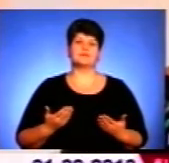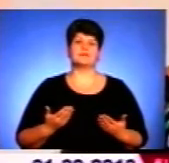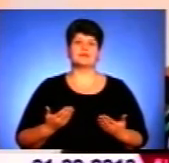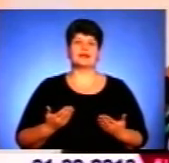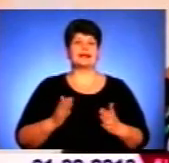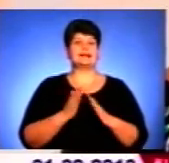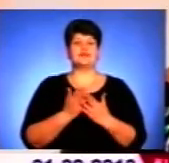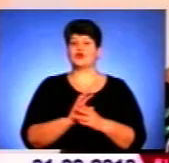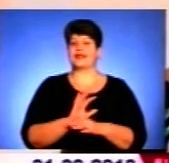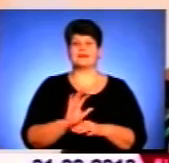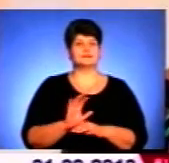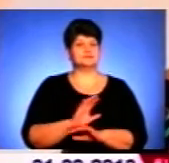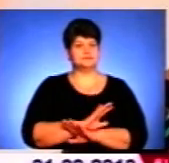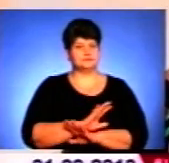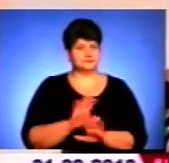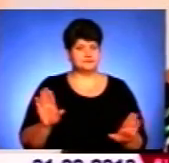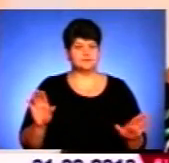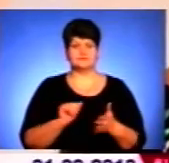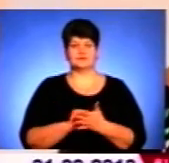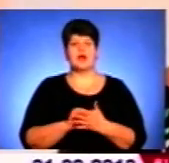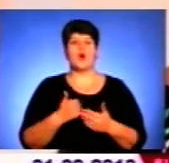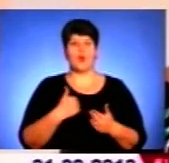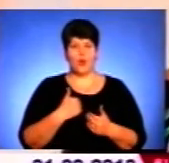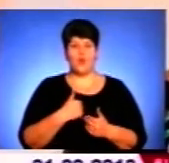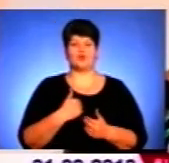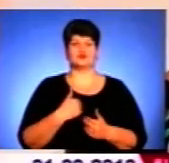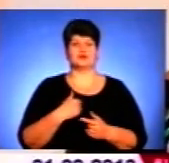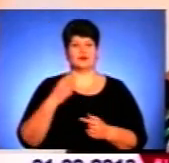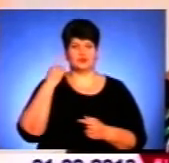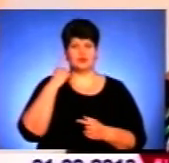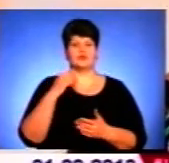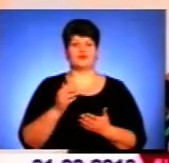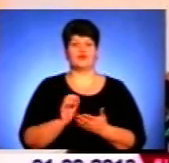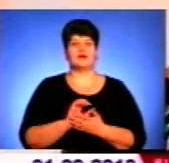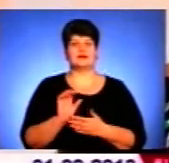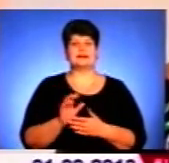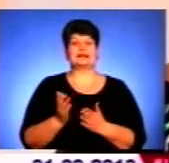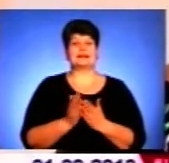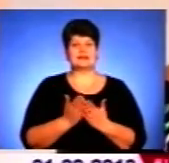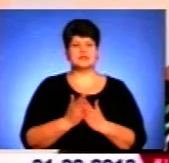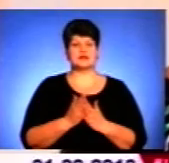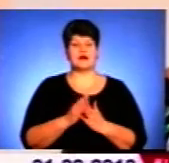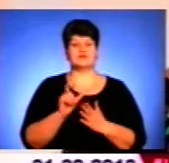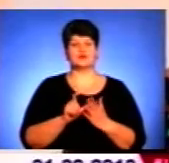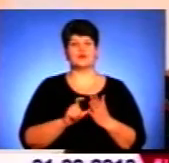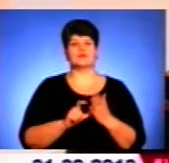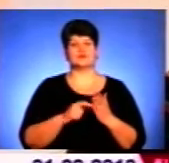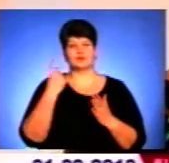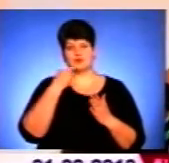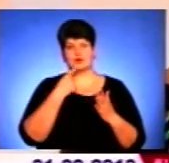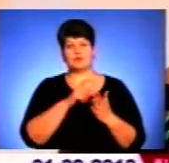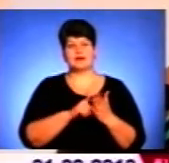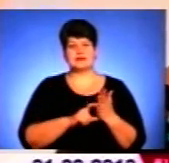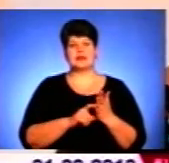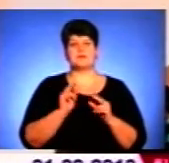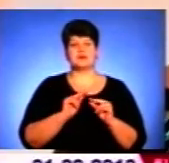Книжок я ще не видавала, але я збираюся введити якусь книжку з авторською поезією, тому що я пишу не